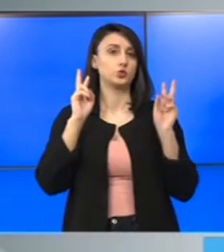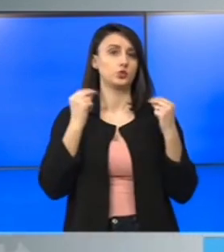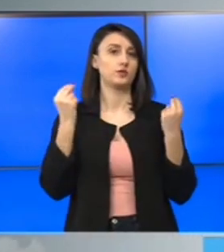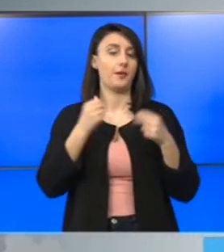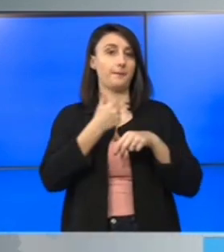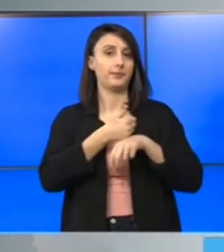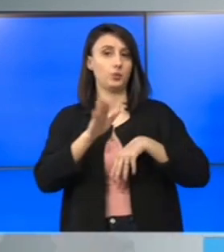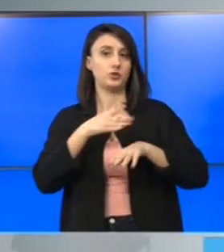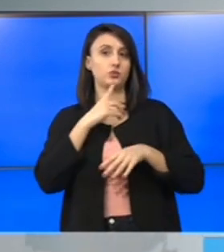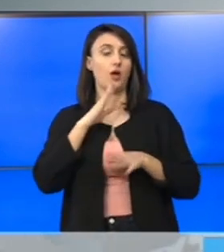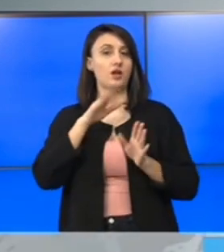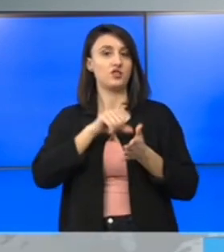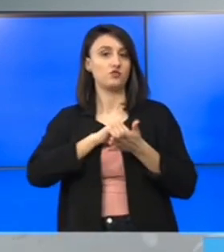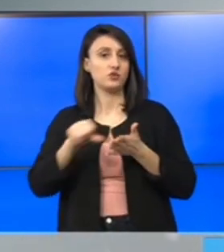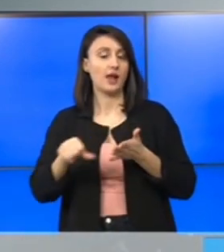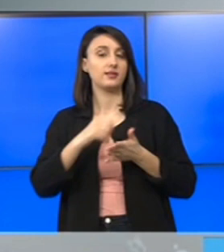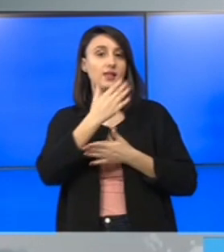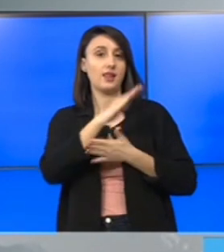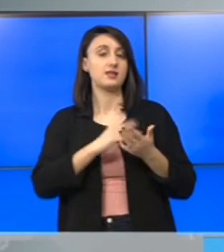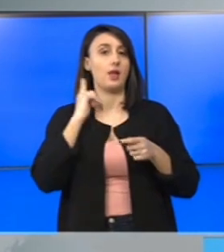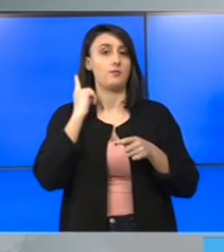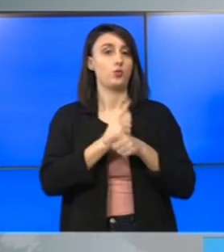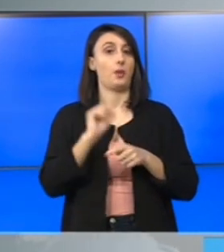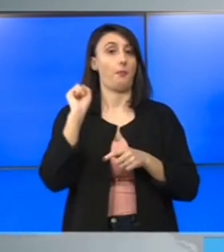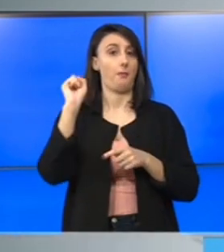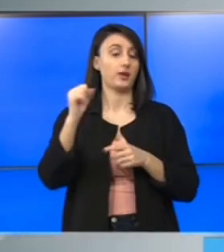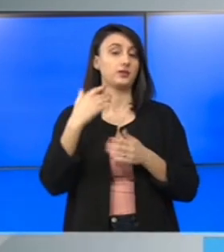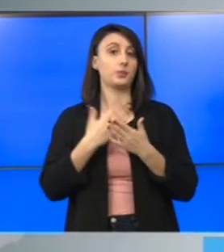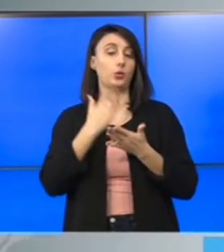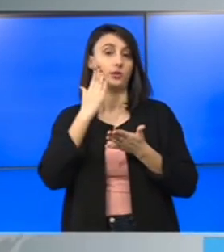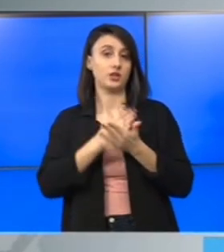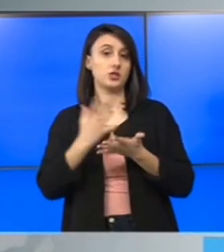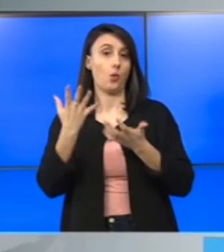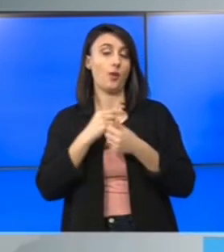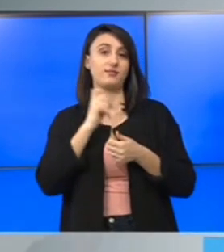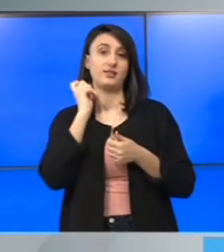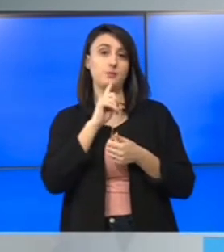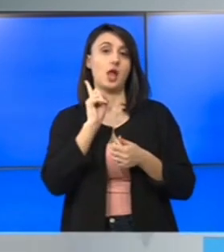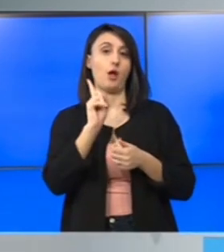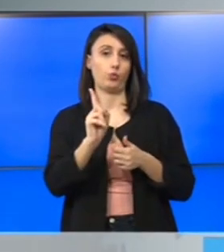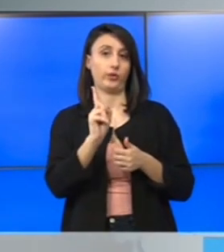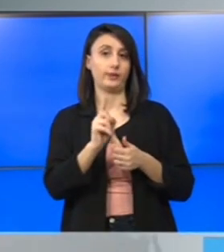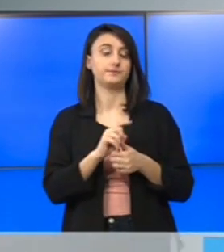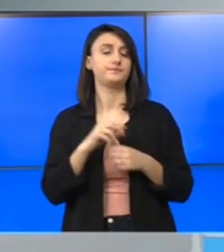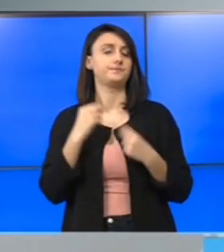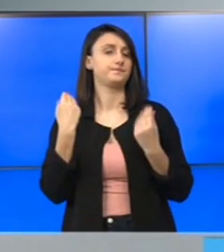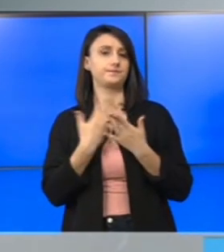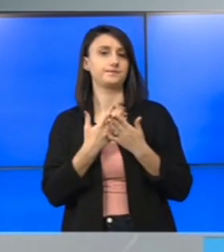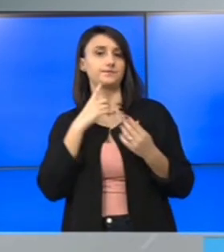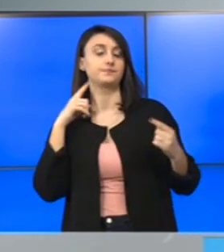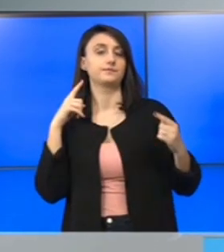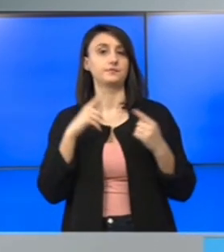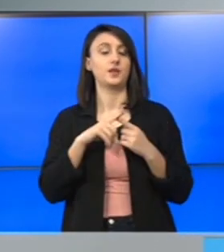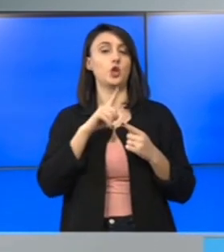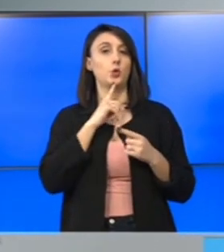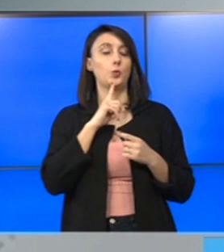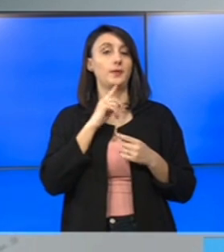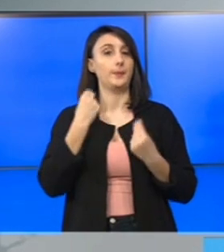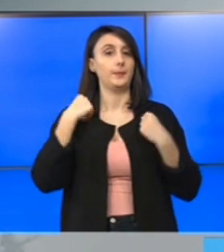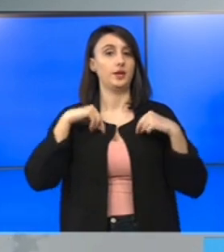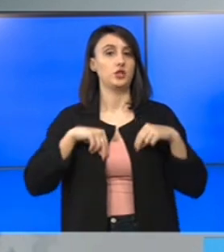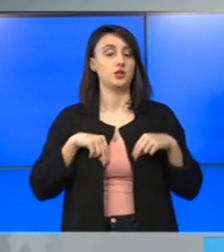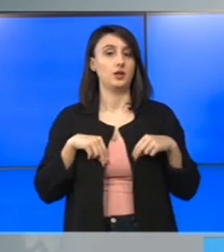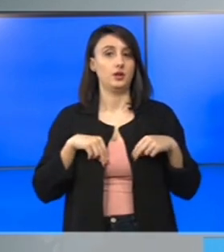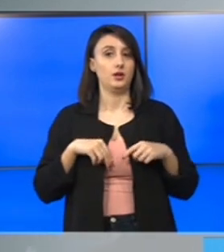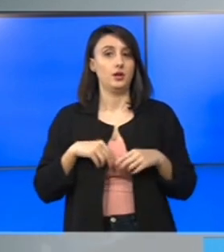premierul Florin Cățu ar fi refuzat lista impuse de partid pentru că deciziile s-au luat în absența sa. Mărul Discordiei ar fi mai exact numirea președintelui